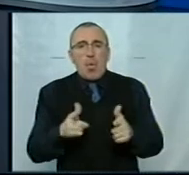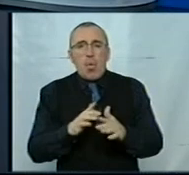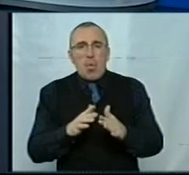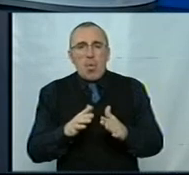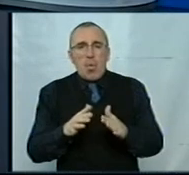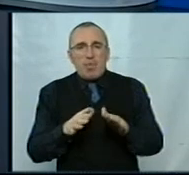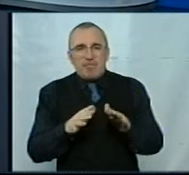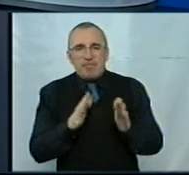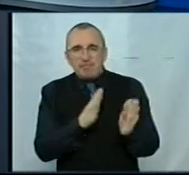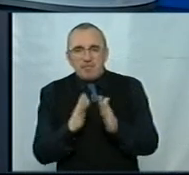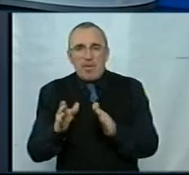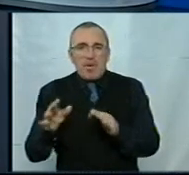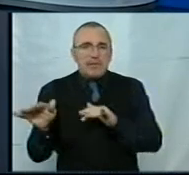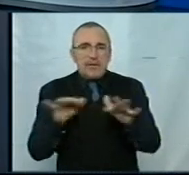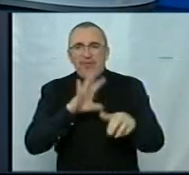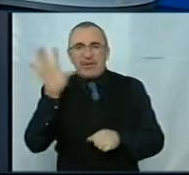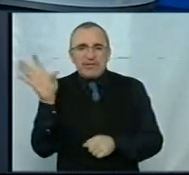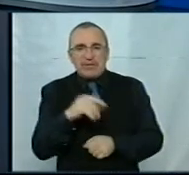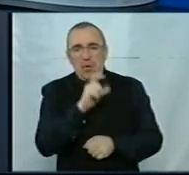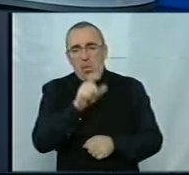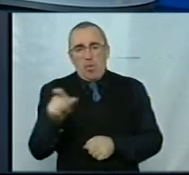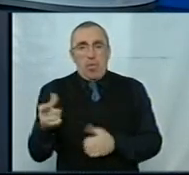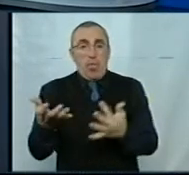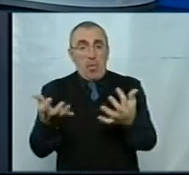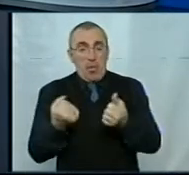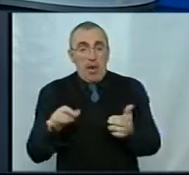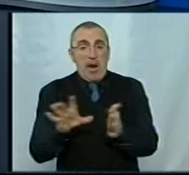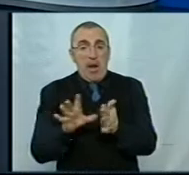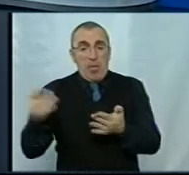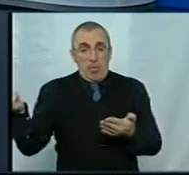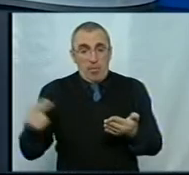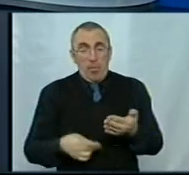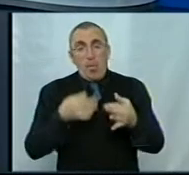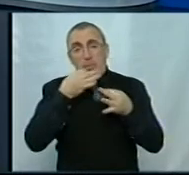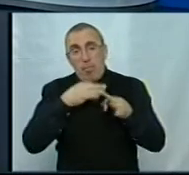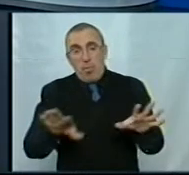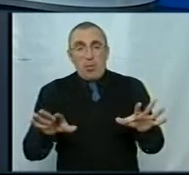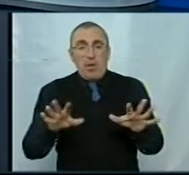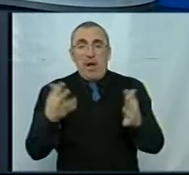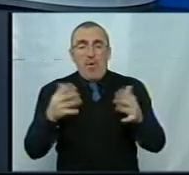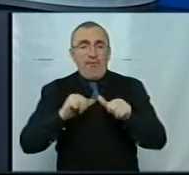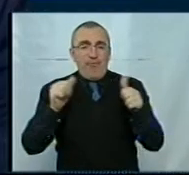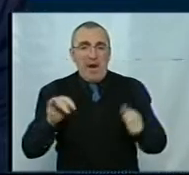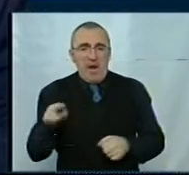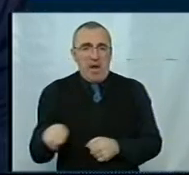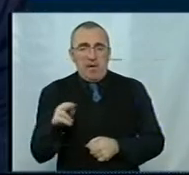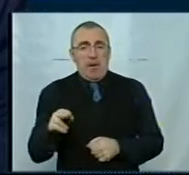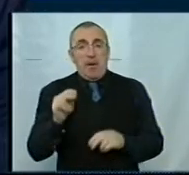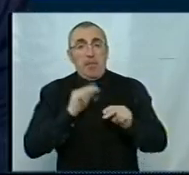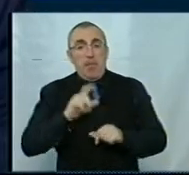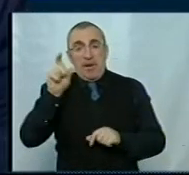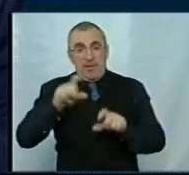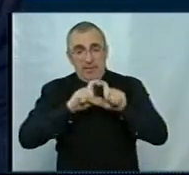всіх. Всіх задіяних осіб. Оскільки для того, щоб отримати тронний підпис в будь-якому вигляді, все одно працівник